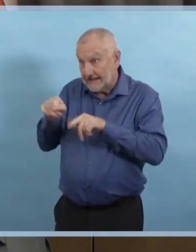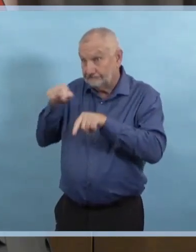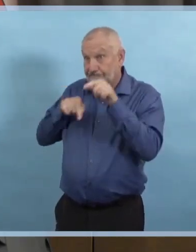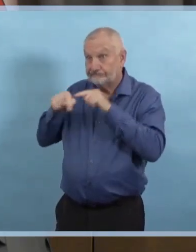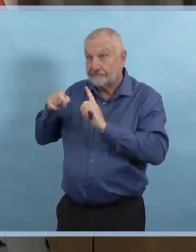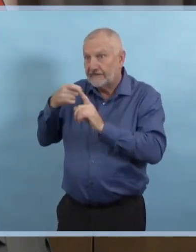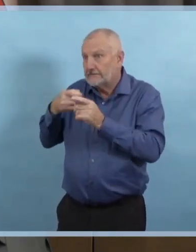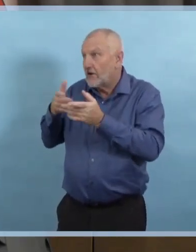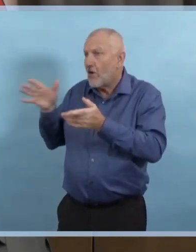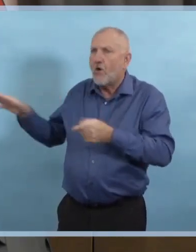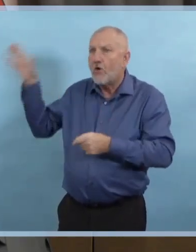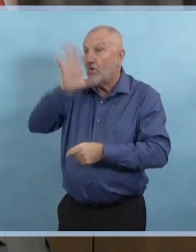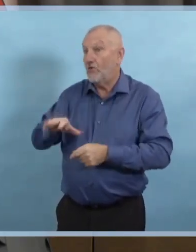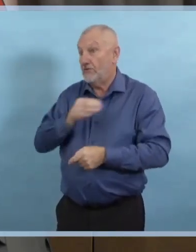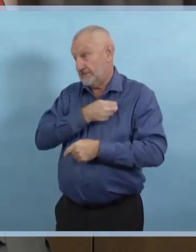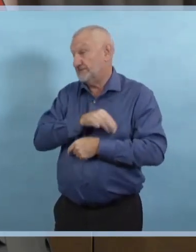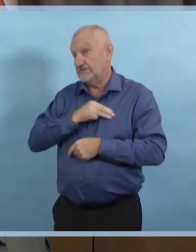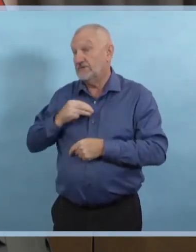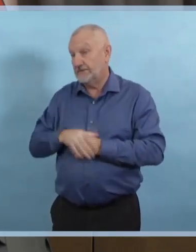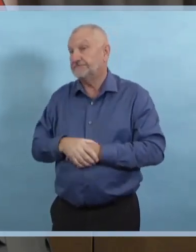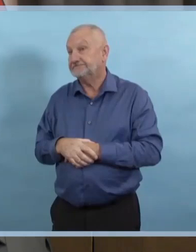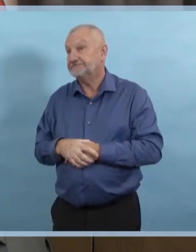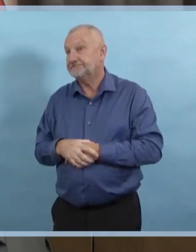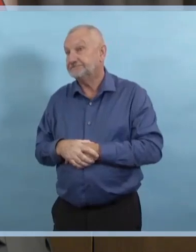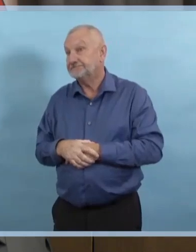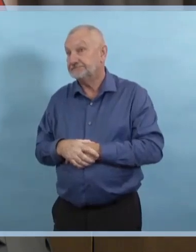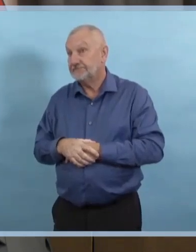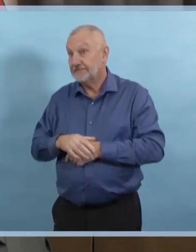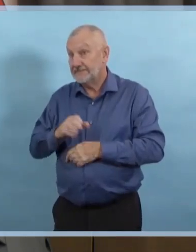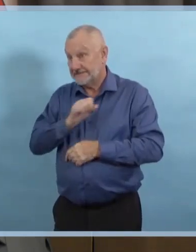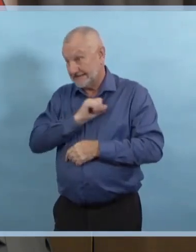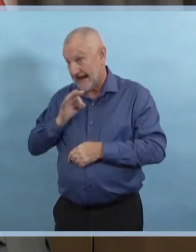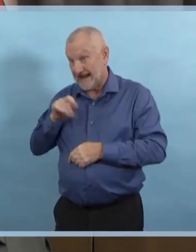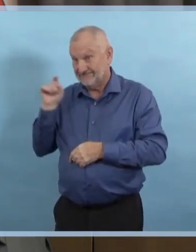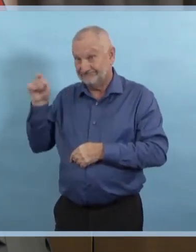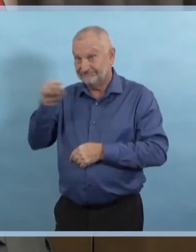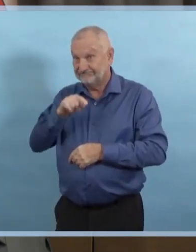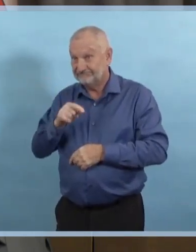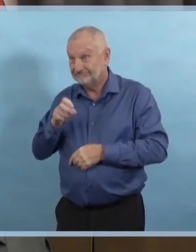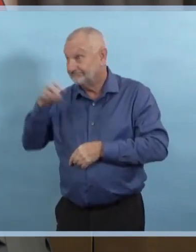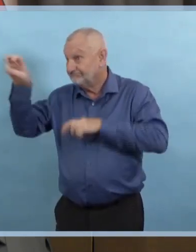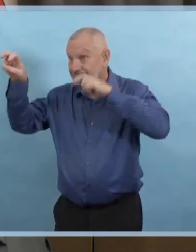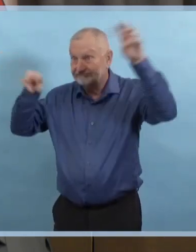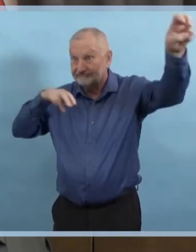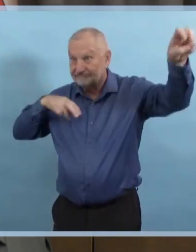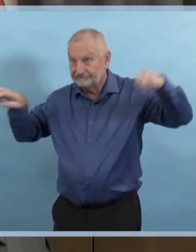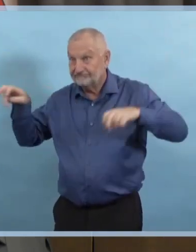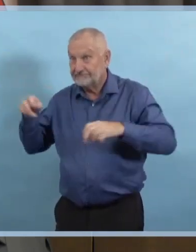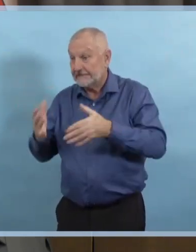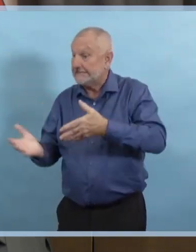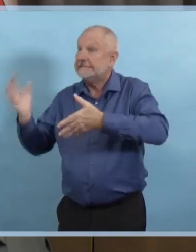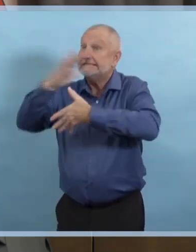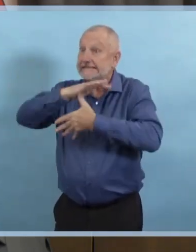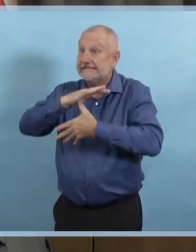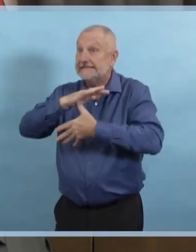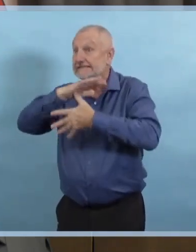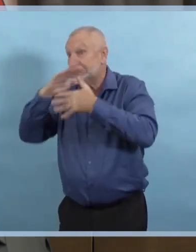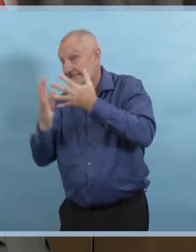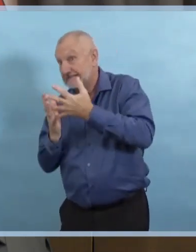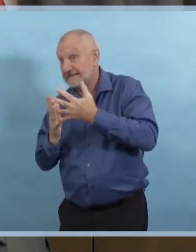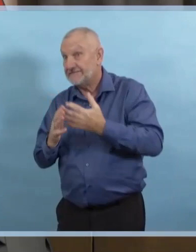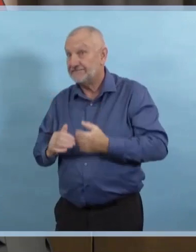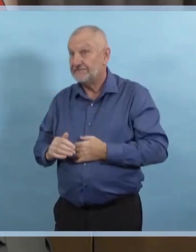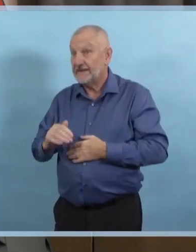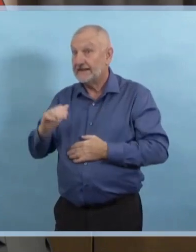la recherche des contacts, les enquêtes sur les cas et les alertes, ainsi que pour